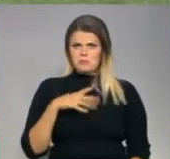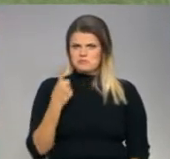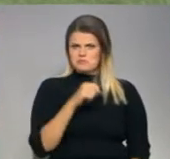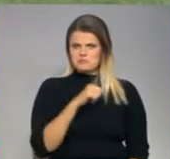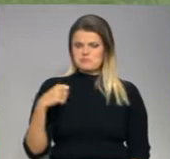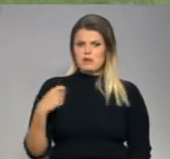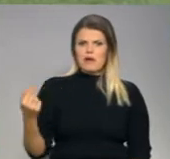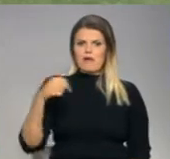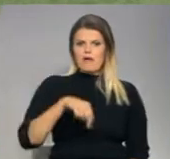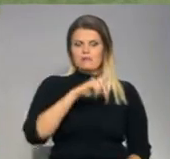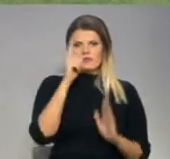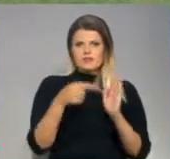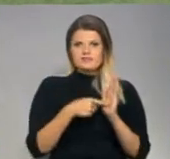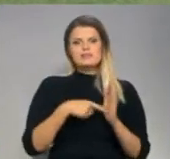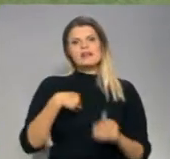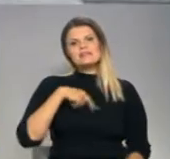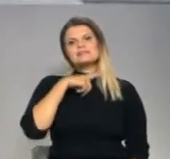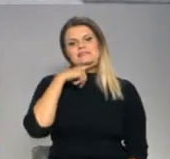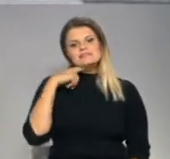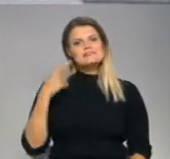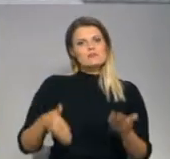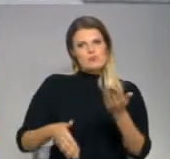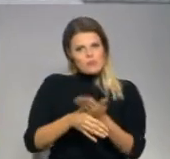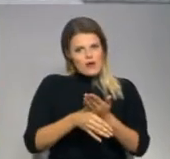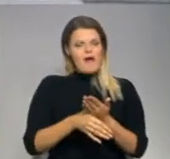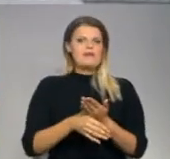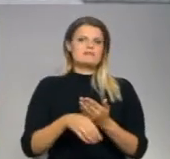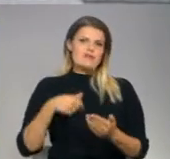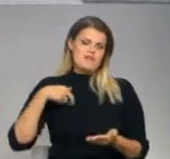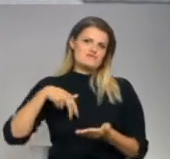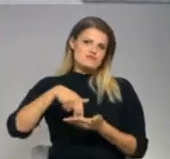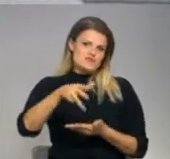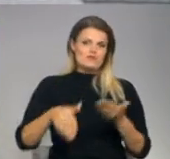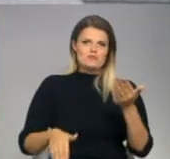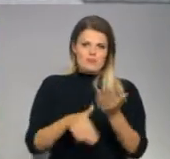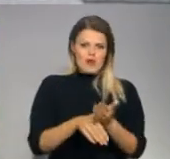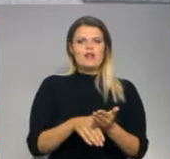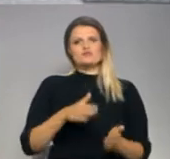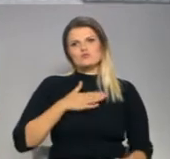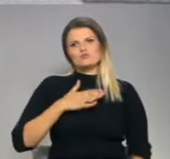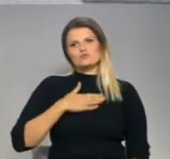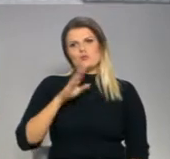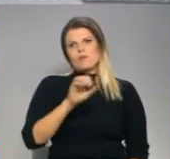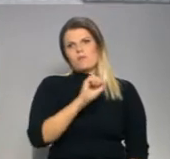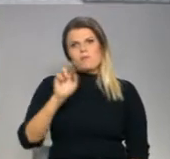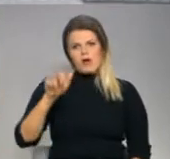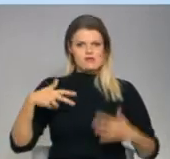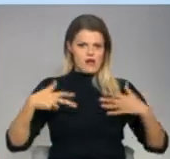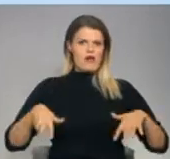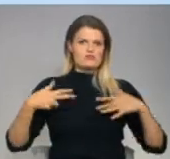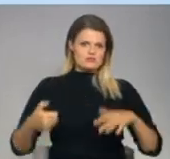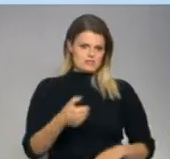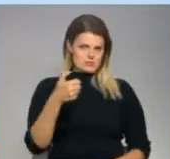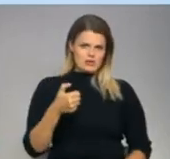atnāci varbūt? Palīdzēt iešu, palīdzēšu. Mūsu māra ir taču 80. gadi.